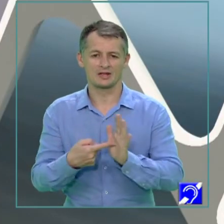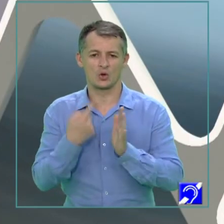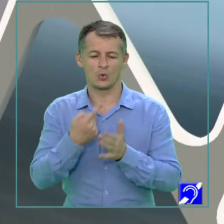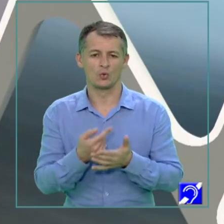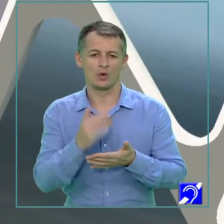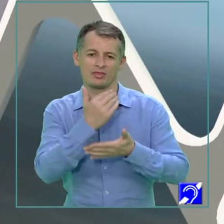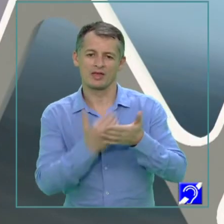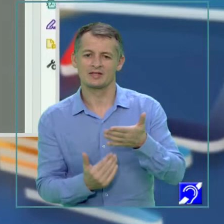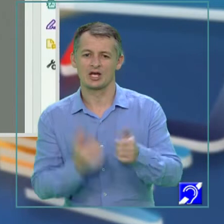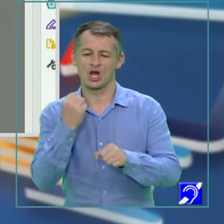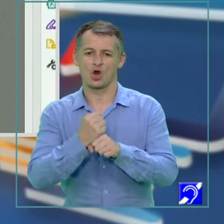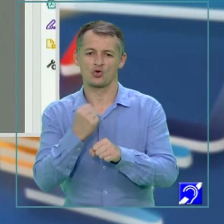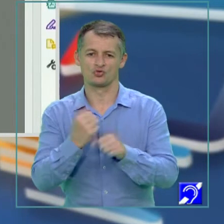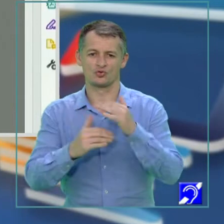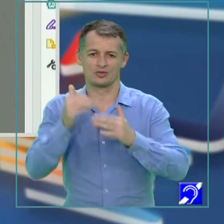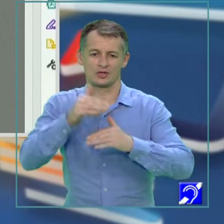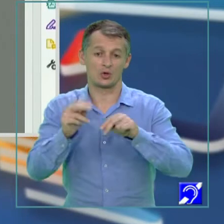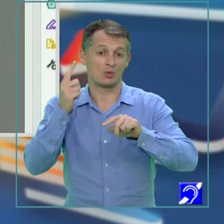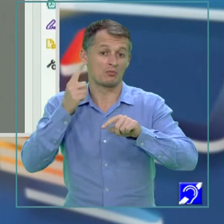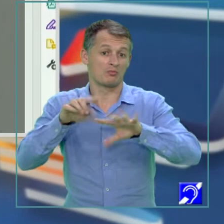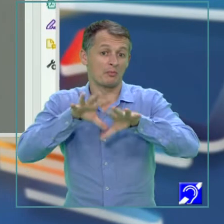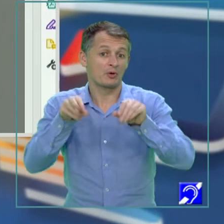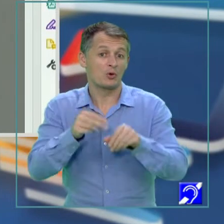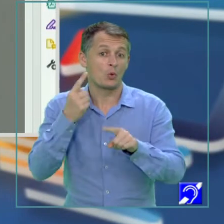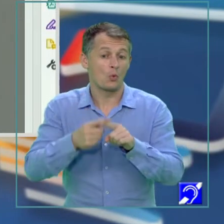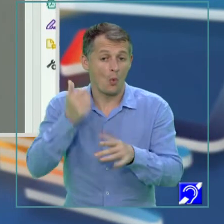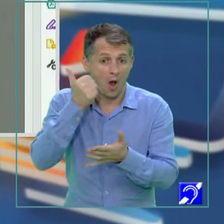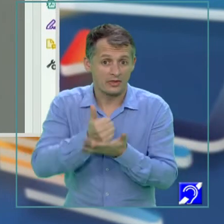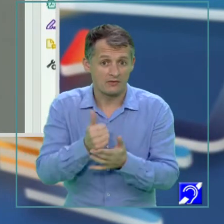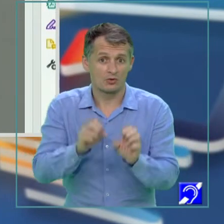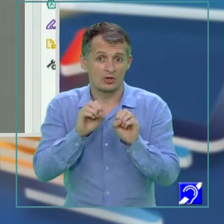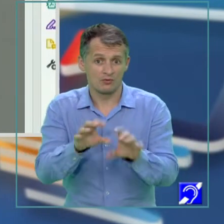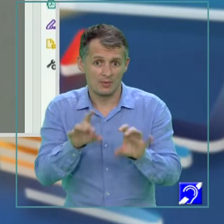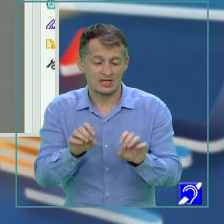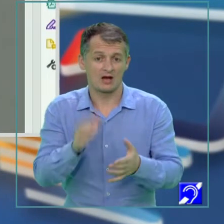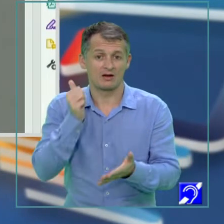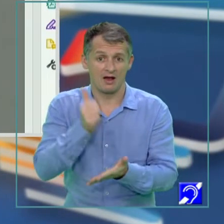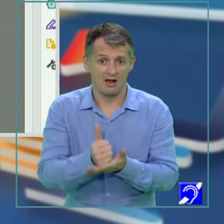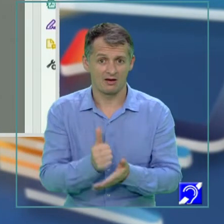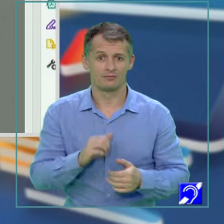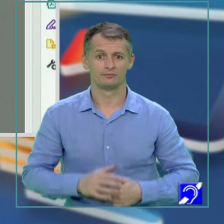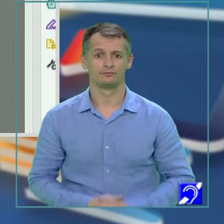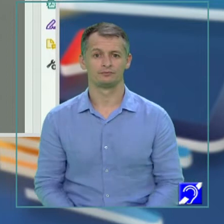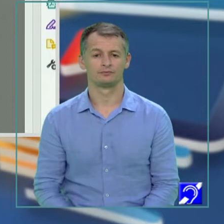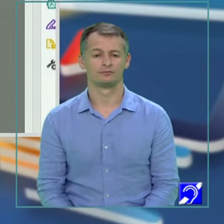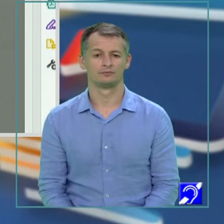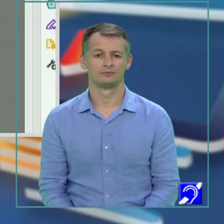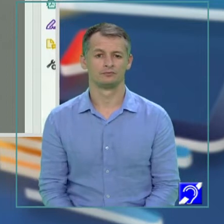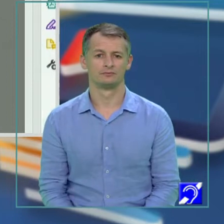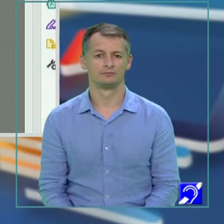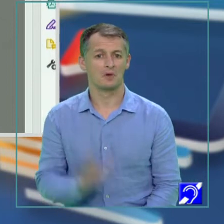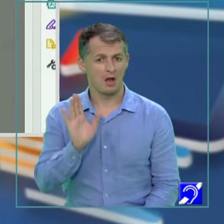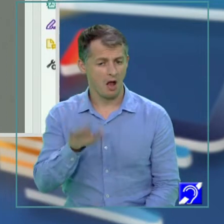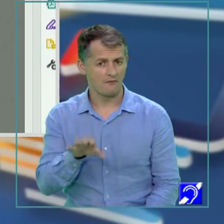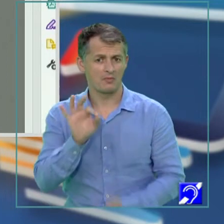construit în raport cu adevărul, cu informația reală exact. Avem unități de măsură,